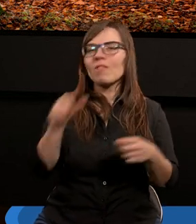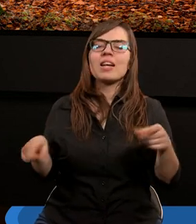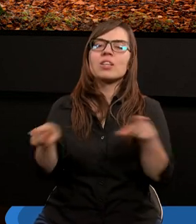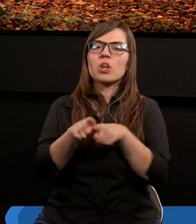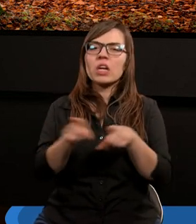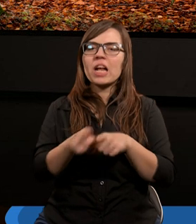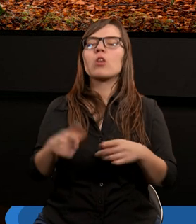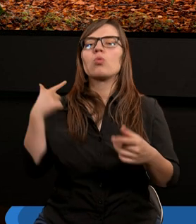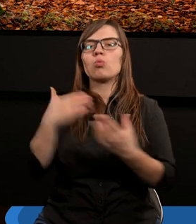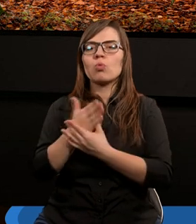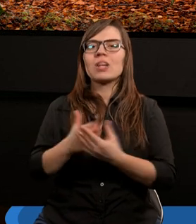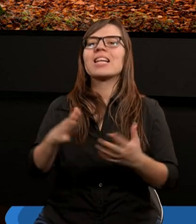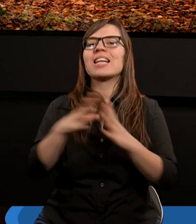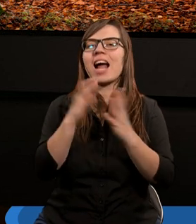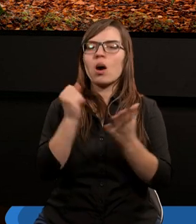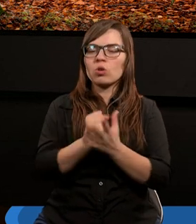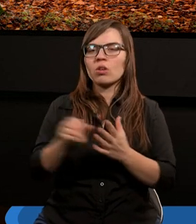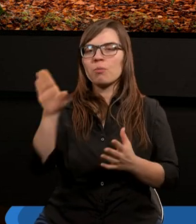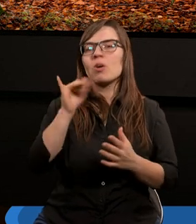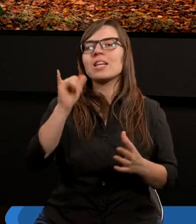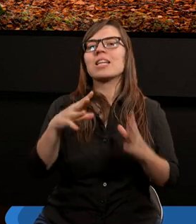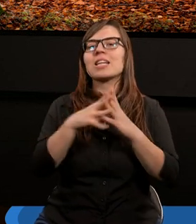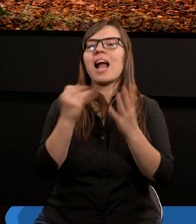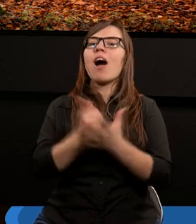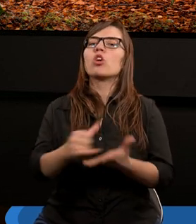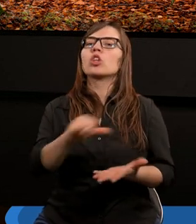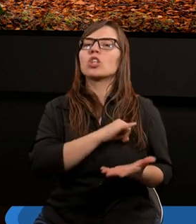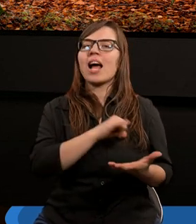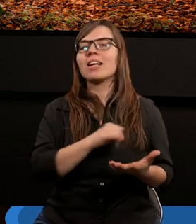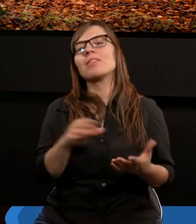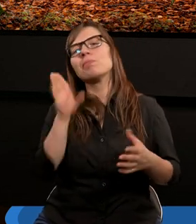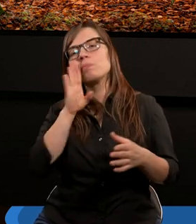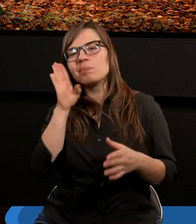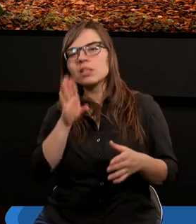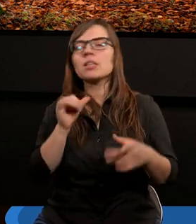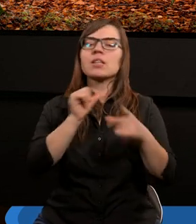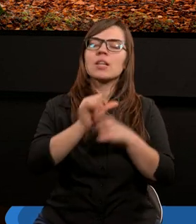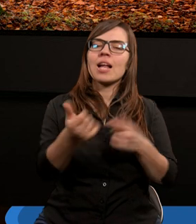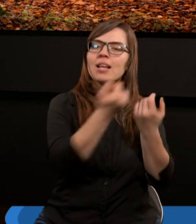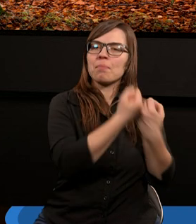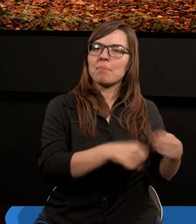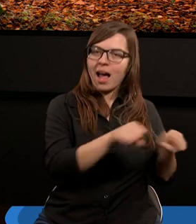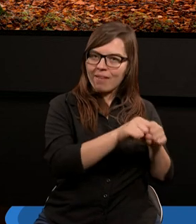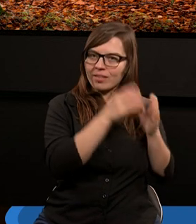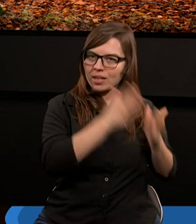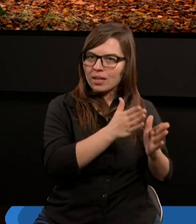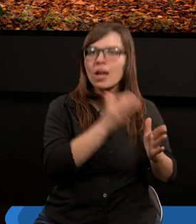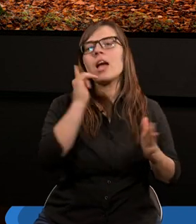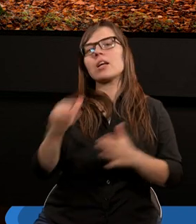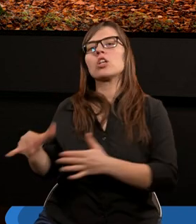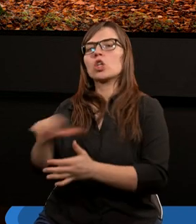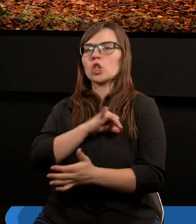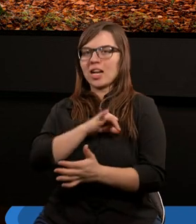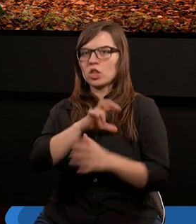jednocześnie służy zakonowi Bożemu i zakonowi grzechu. Jednocześnie jest sprawiedliwym i